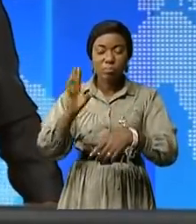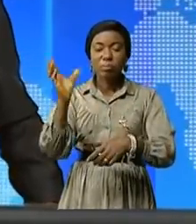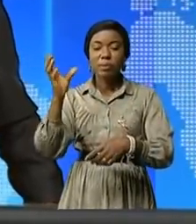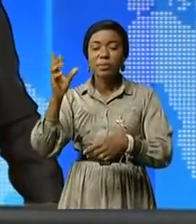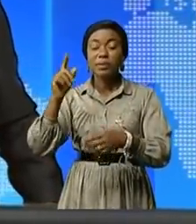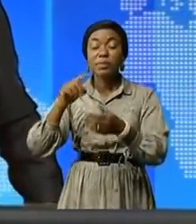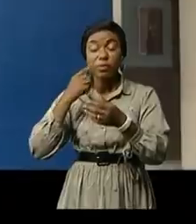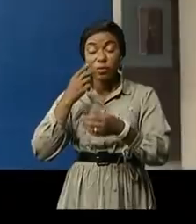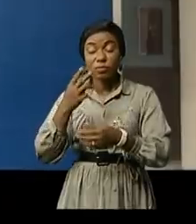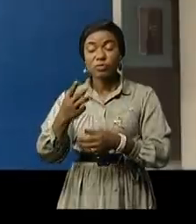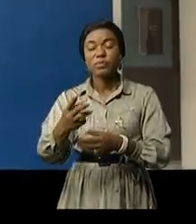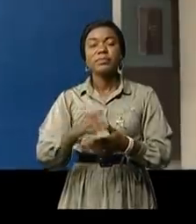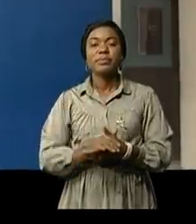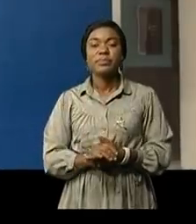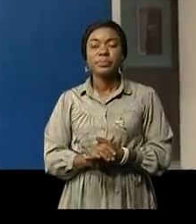Tchibangou.